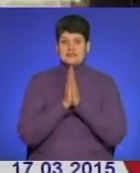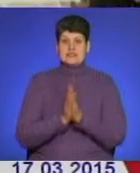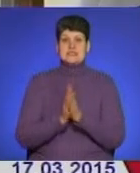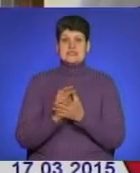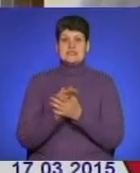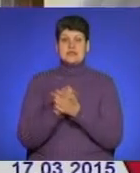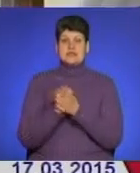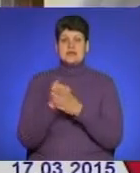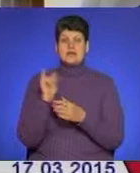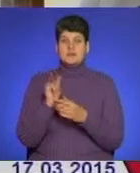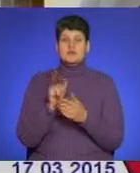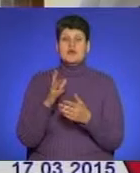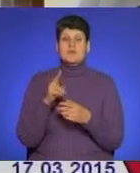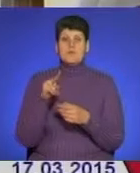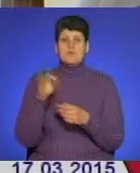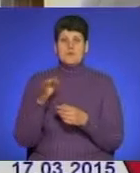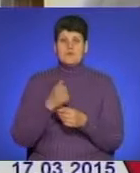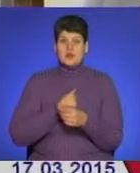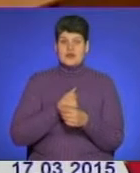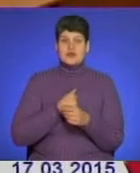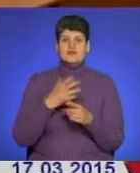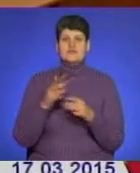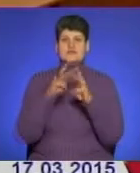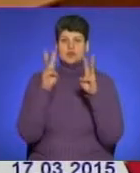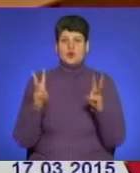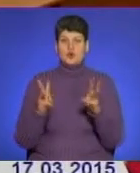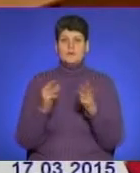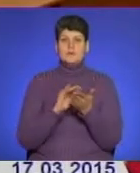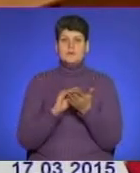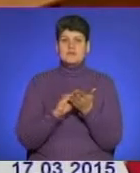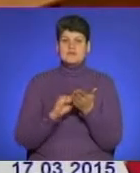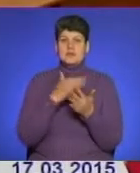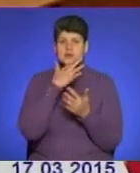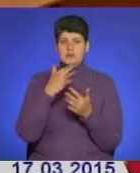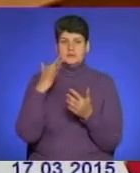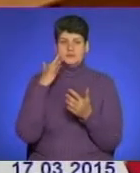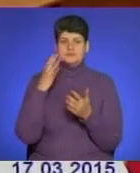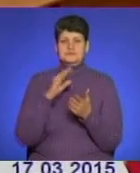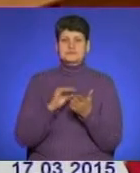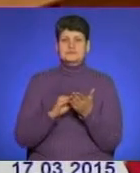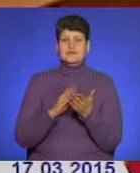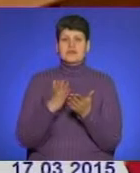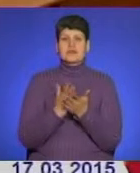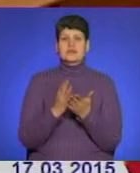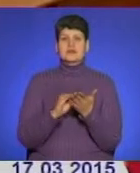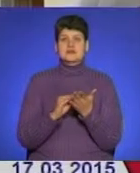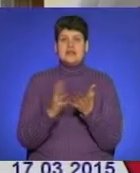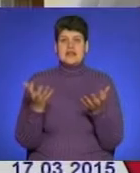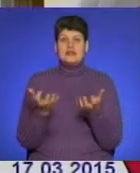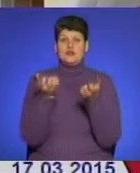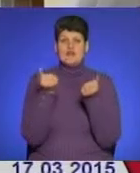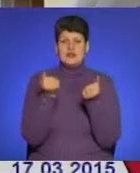покаяння. У світому письмі чимало прикладів, коли молитва перемагала ворожі стріли і рятувала від загибелі міста.